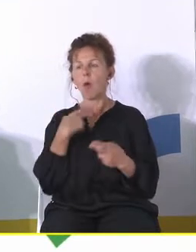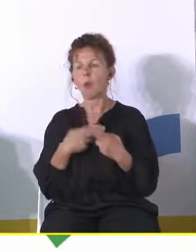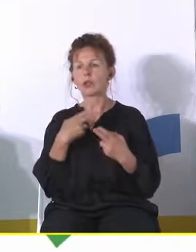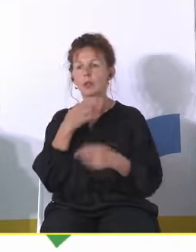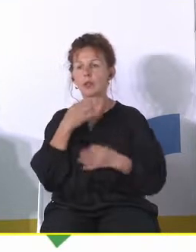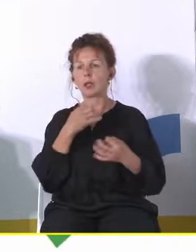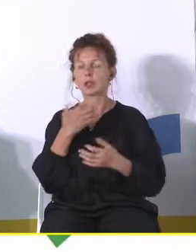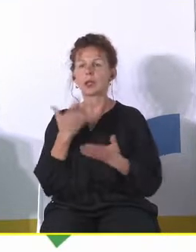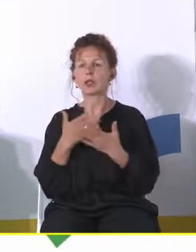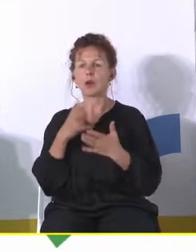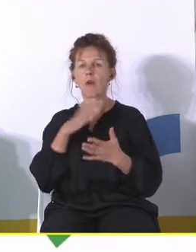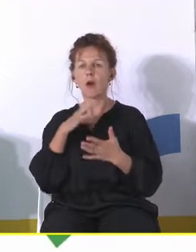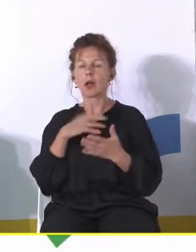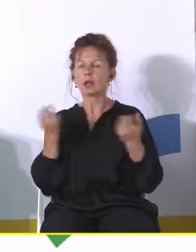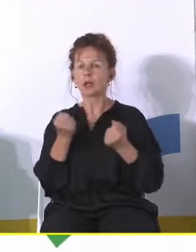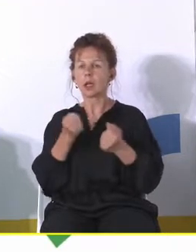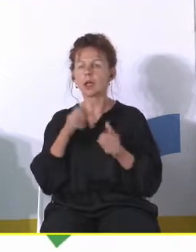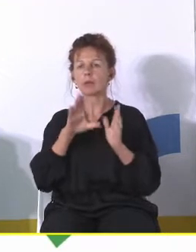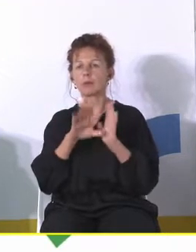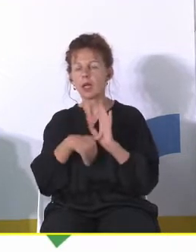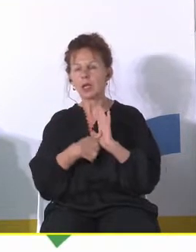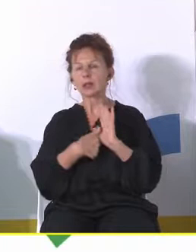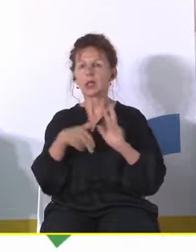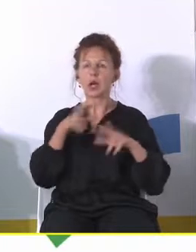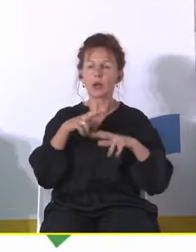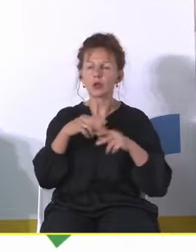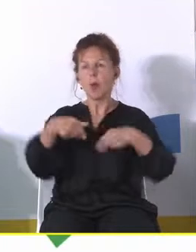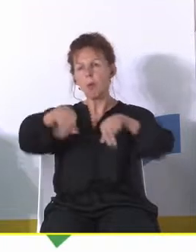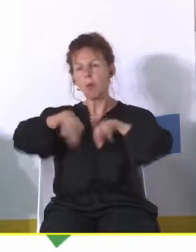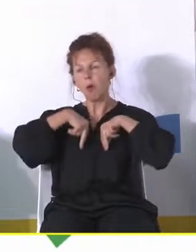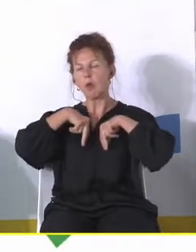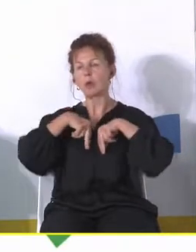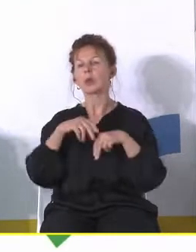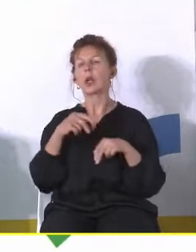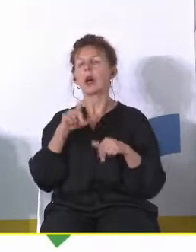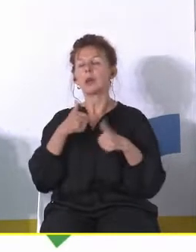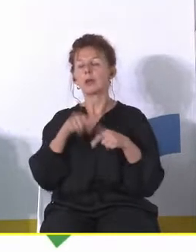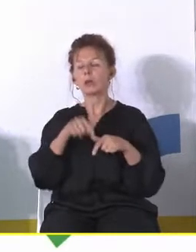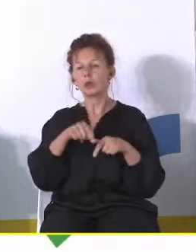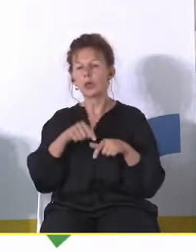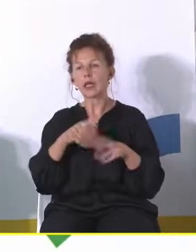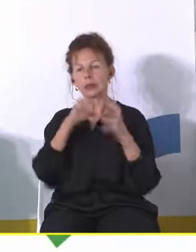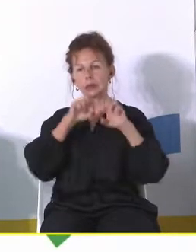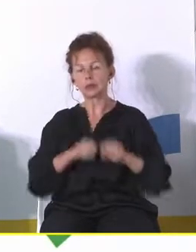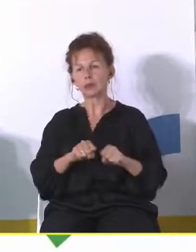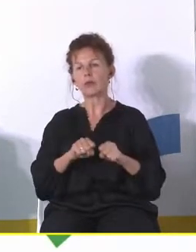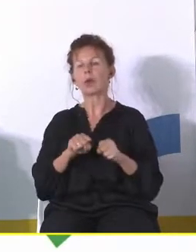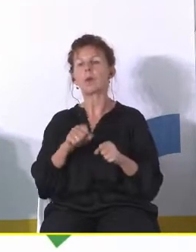pytanie, dlaczego warto starać się o to, żeby miasta, rodziny do miast wróciły, czy żeby tutaj jakby się zatrzymywały, żeby